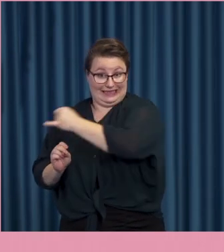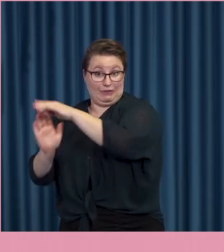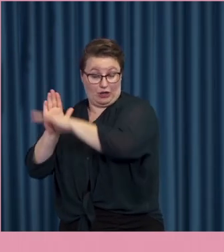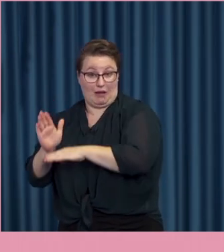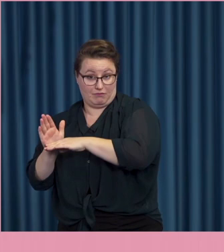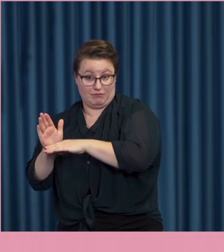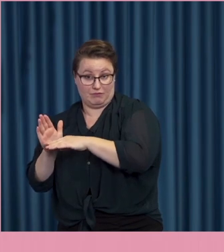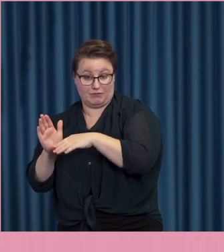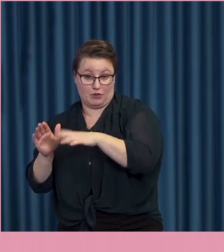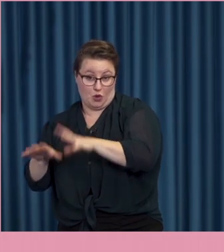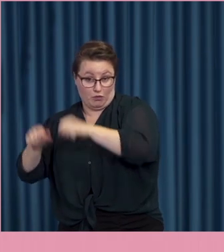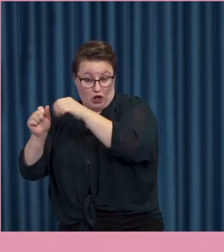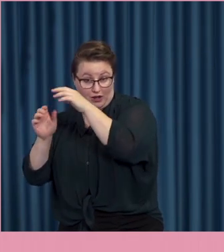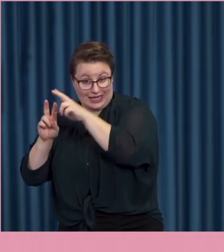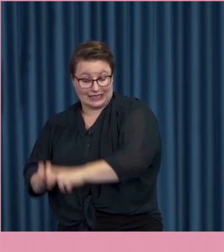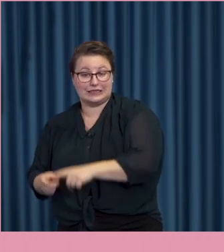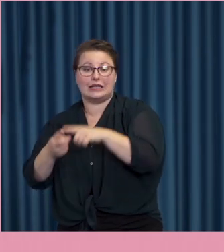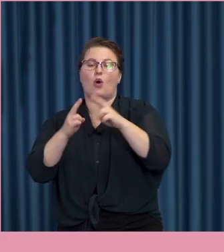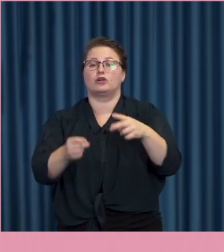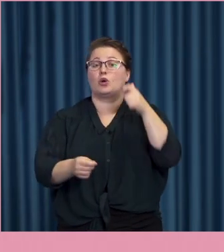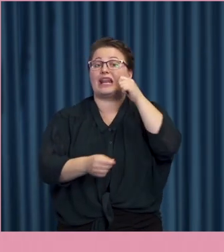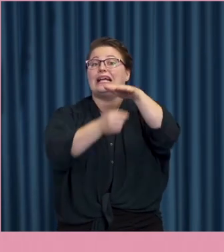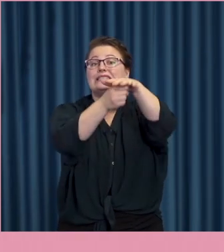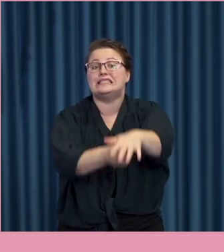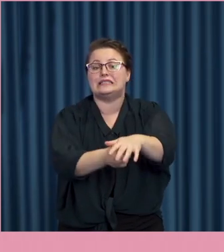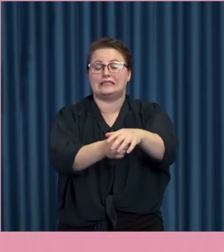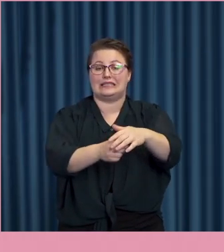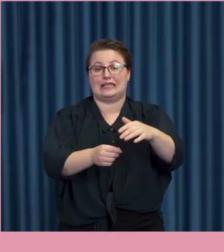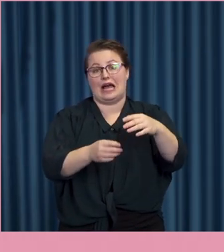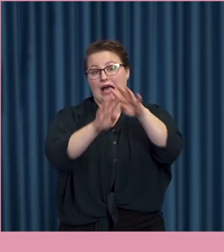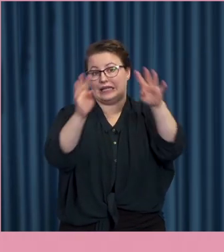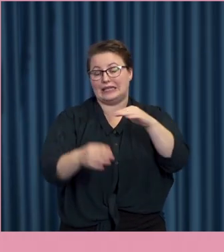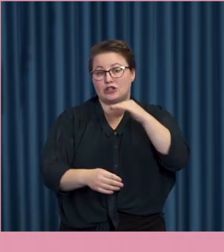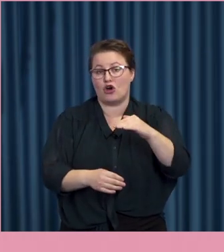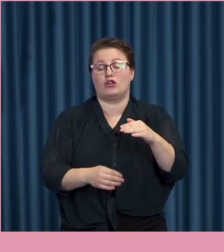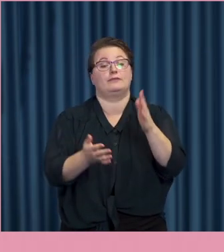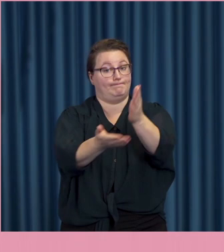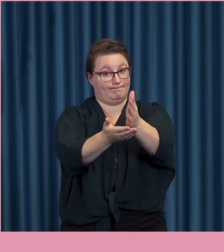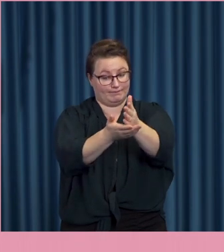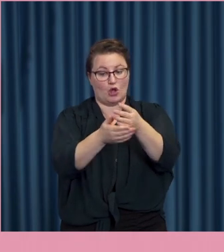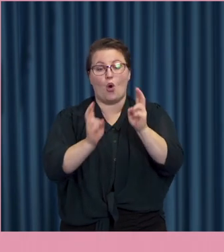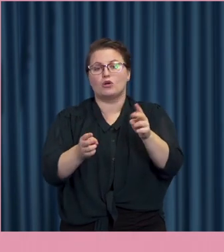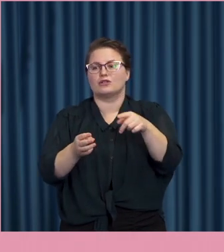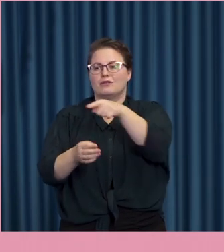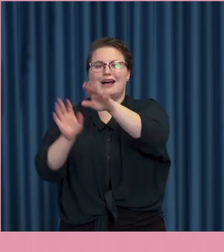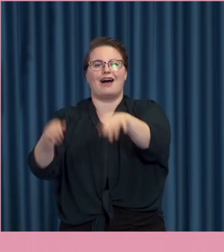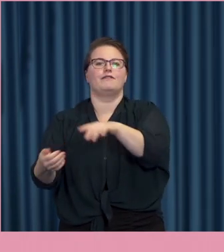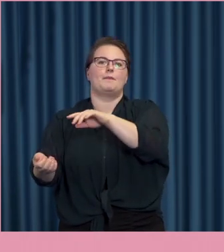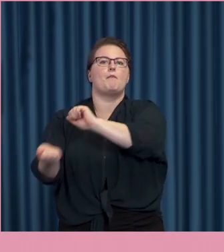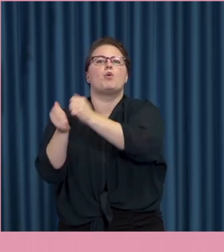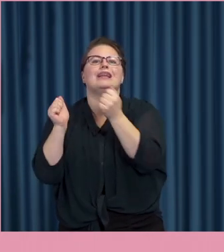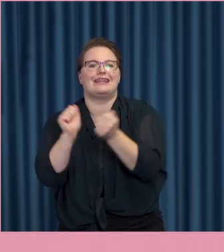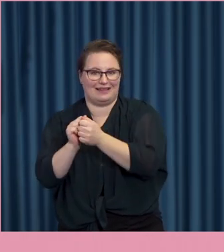den rasistiska näthatsdiskussionen. Och så har vi också haft den här politiska